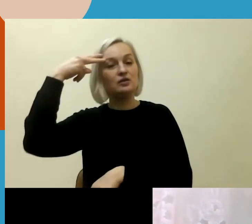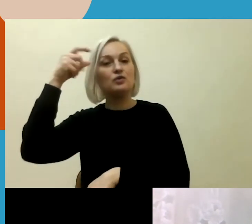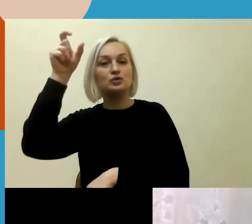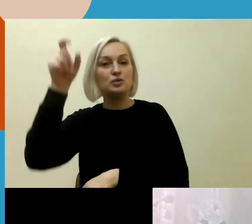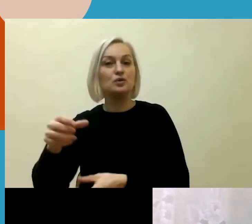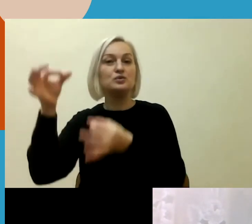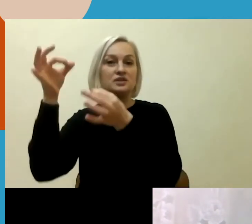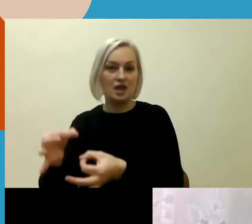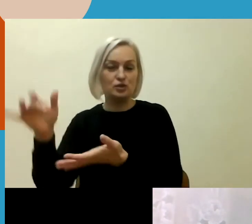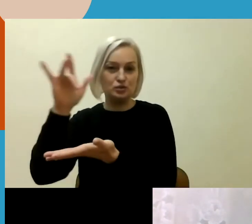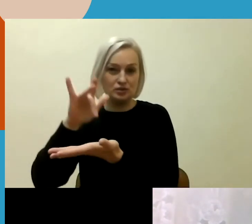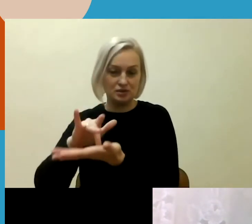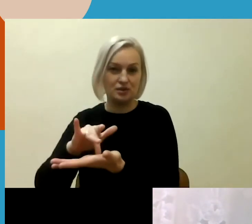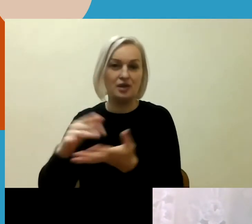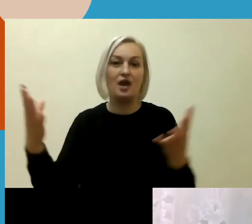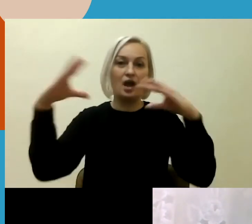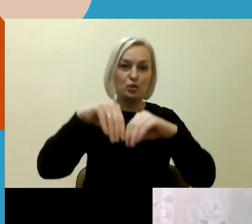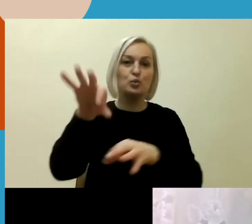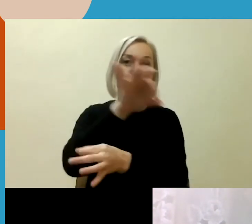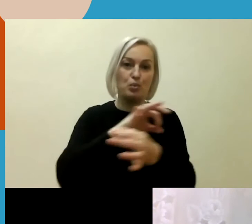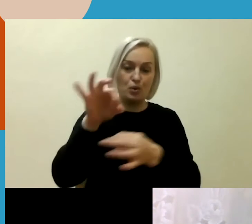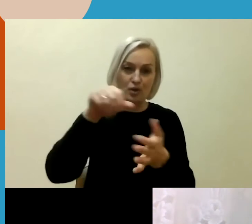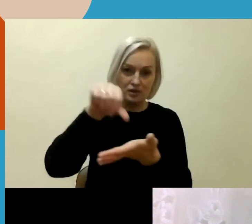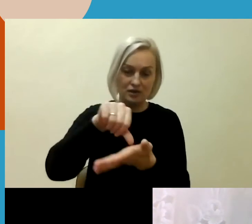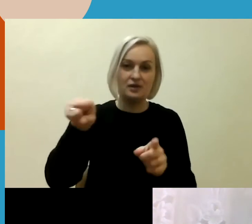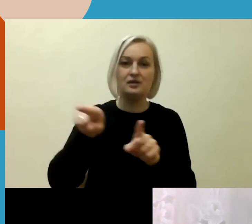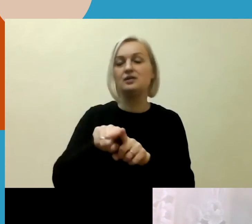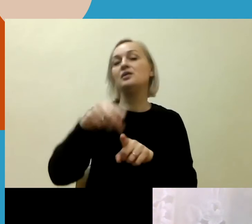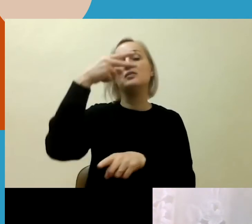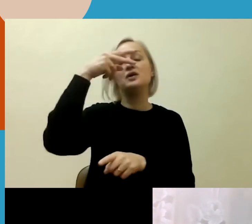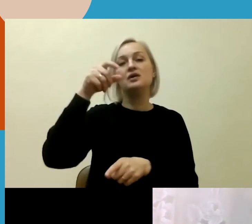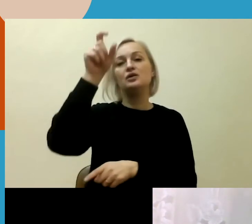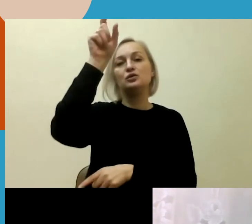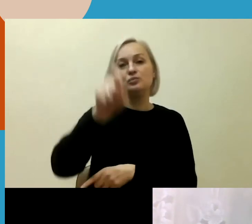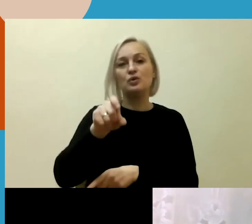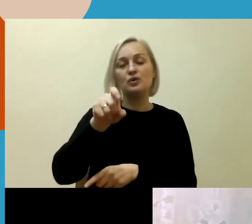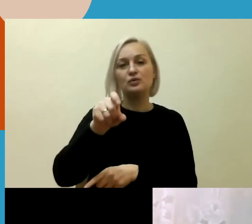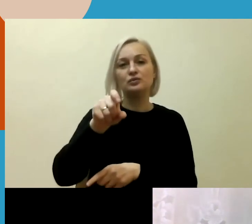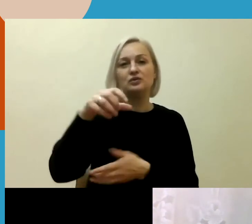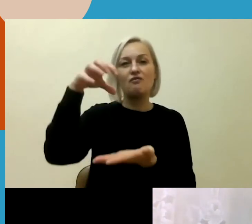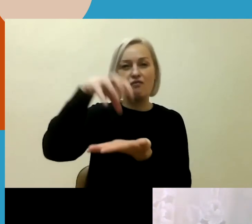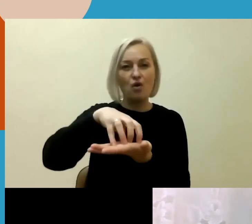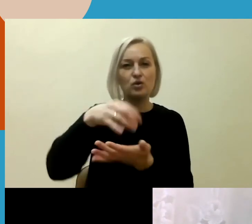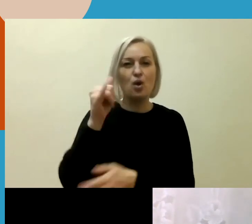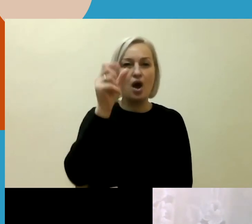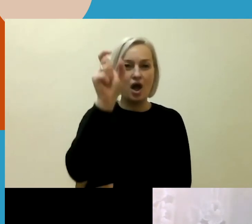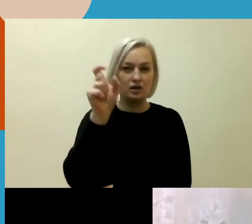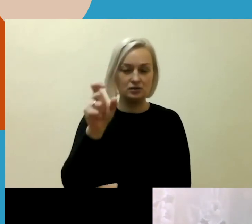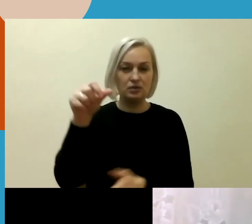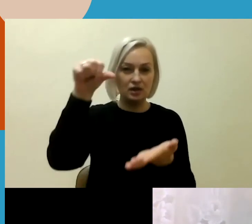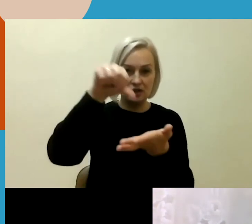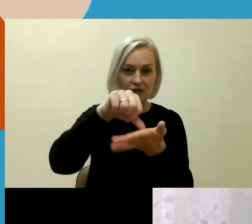žmogaus teisų stebėjimo institutu, Europos žmogaus teisų fondų ekspertais ir kartu buvo